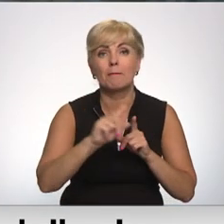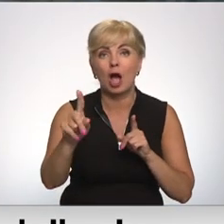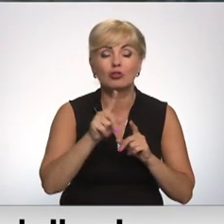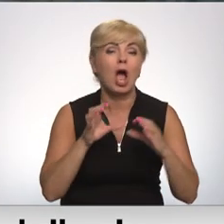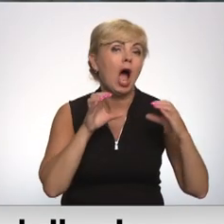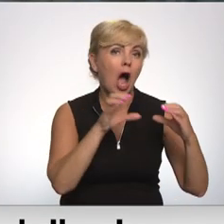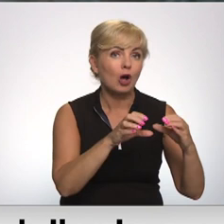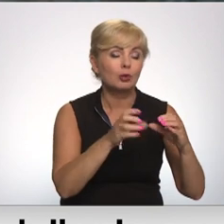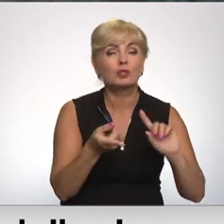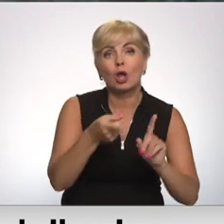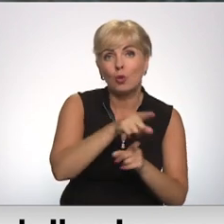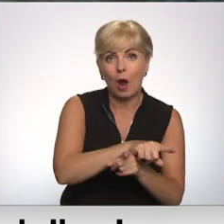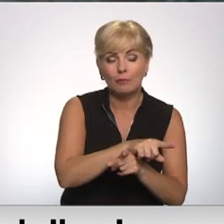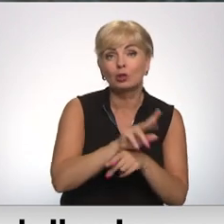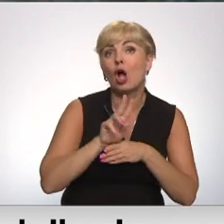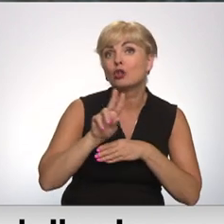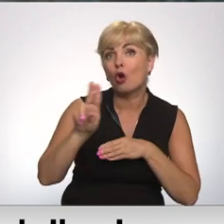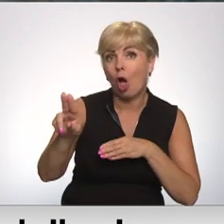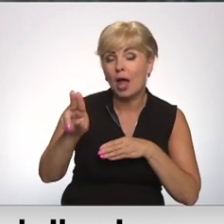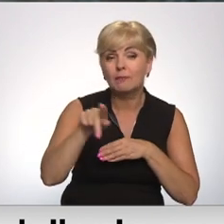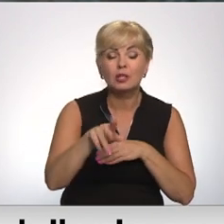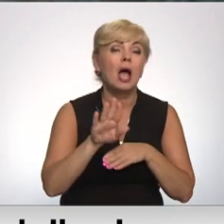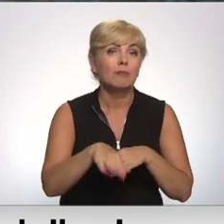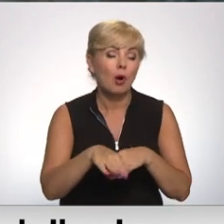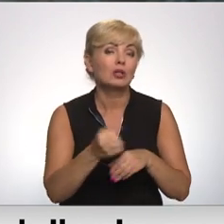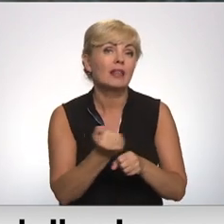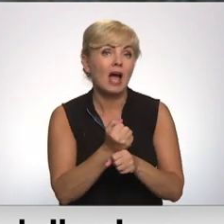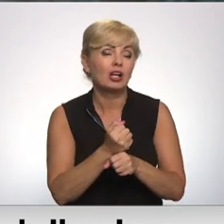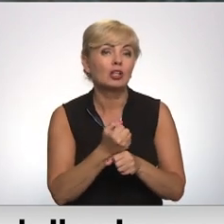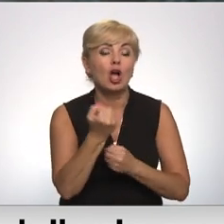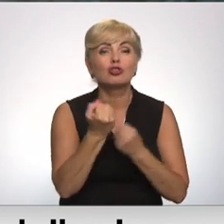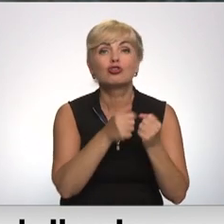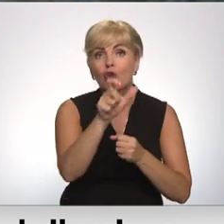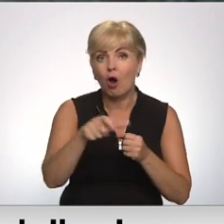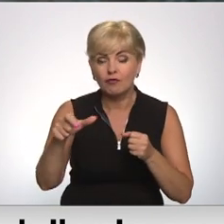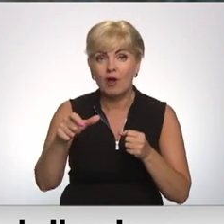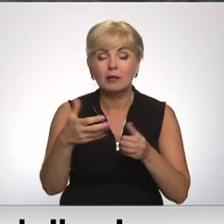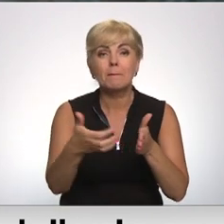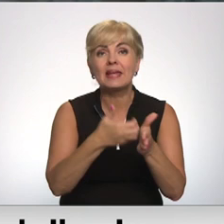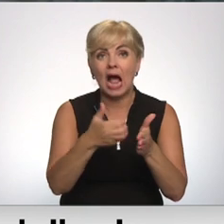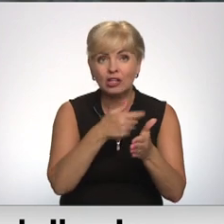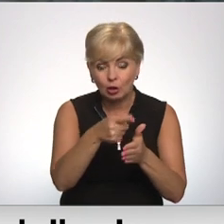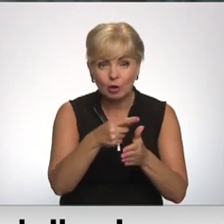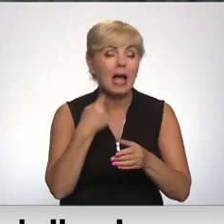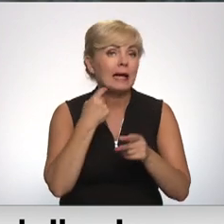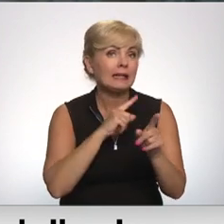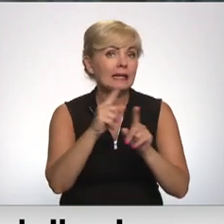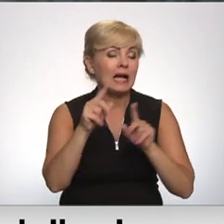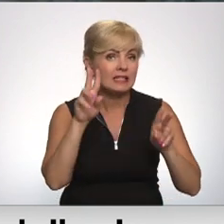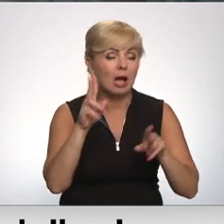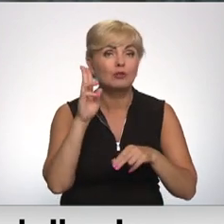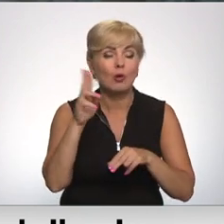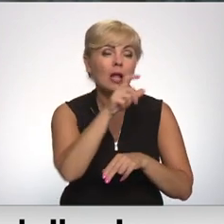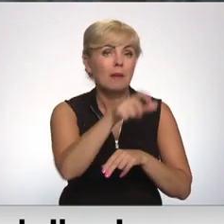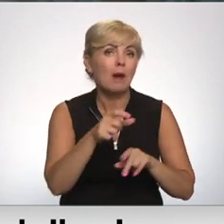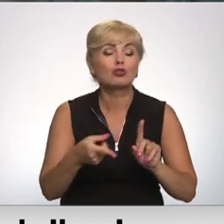autobusi tiks nomainīta ar troleibusiem. Tas tiks darīts šoferu un nepietiekamā skaita dēļ. Rīgas satiksmi soli, ka pasažēriem